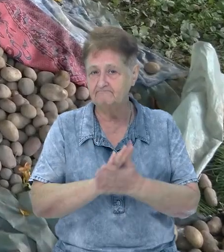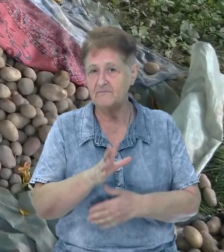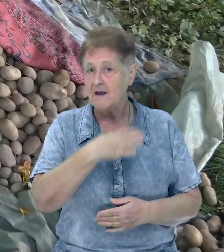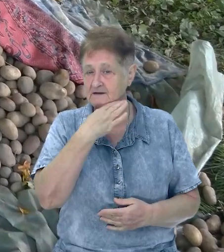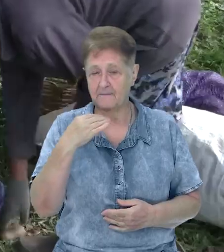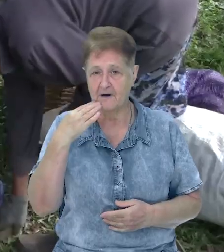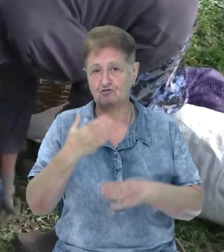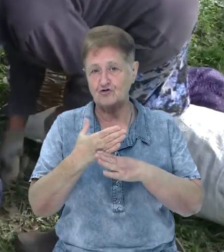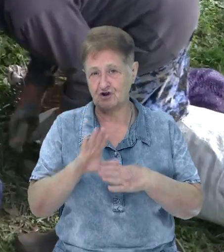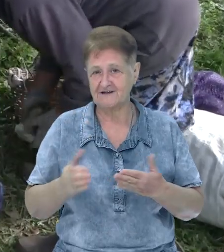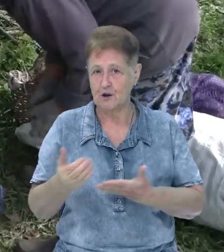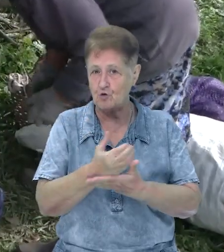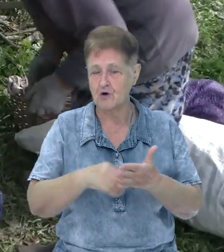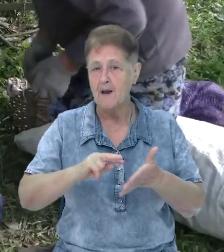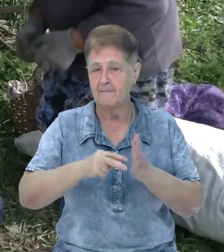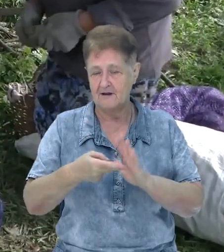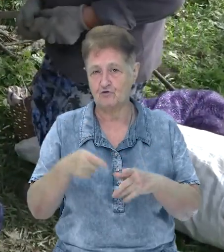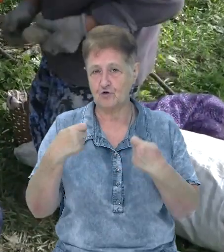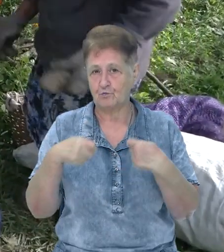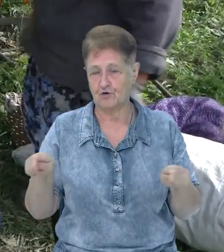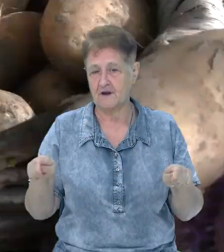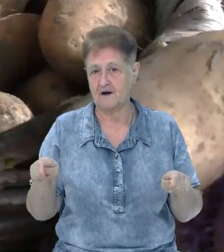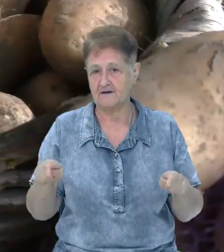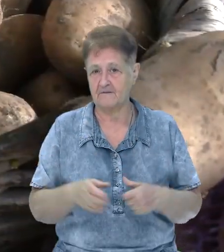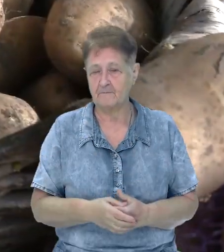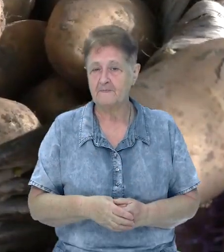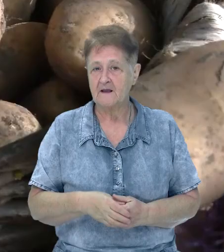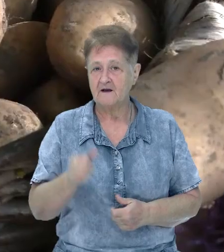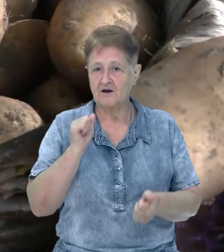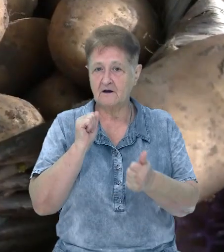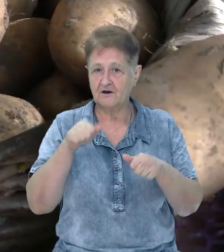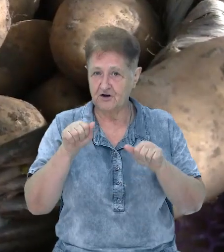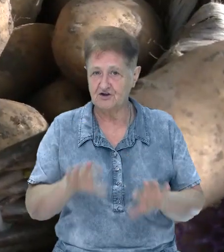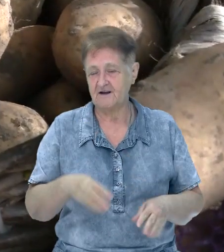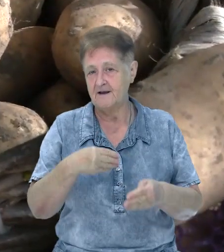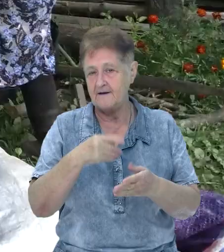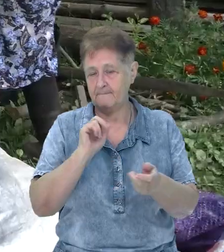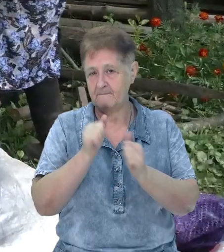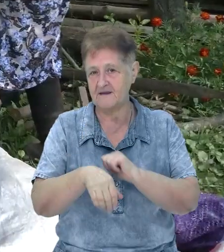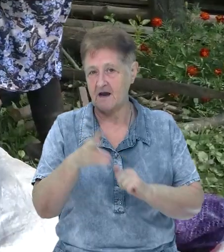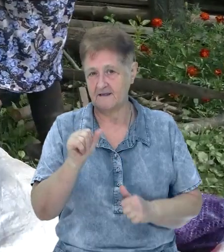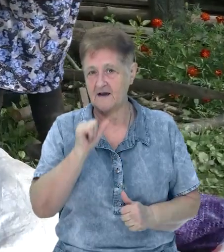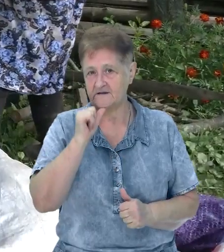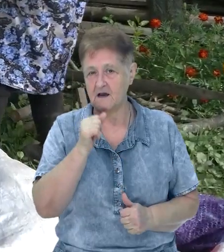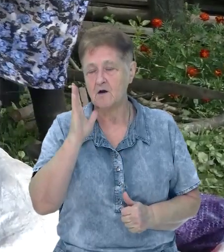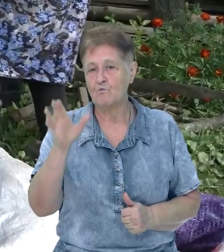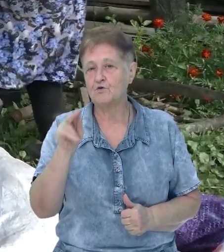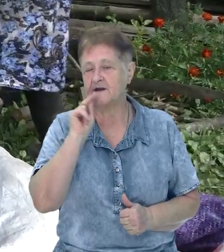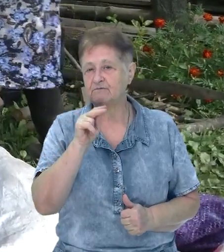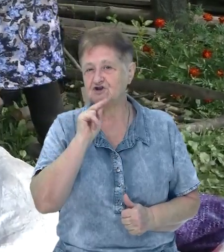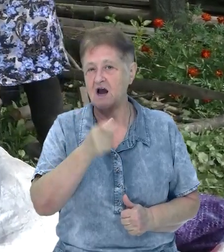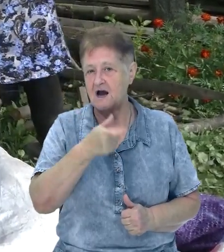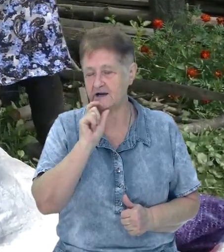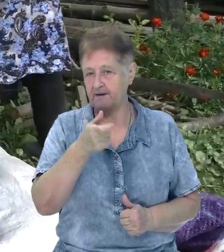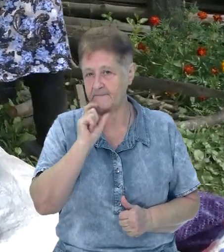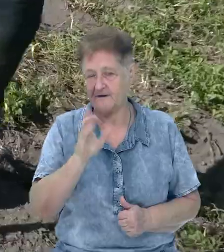забагато. Частину вирожаю планують збути. Олена з мамою вирішили міняти картоплю на цукор. Чай піти буде, баба, корові